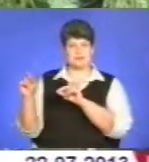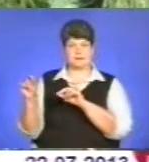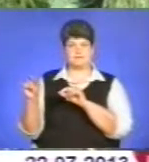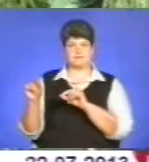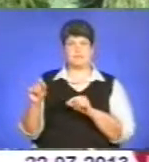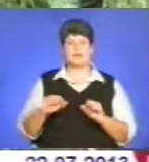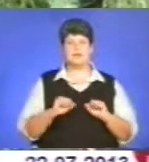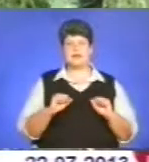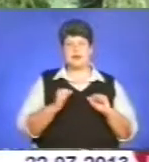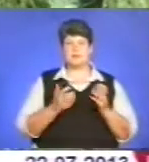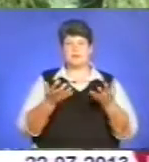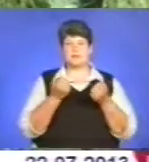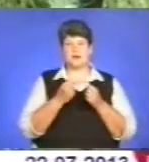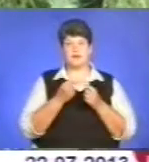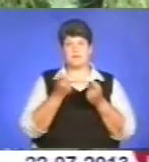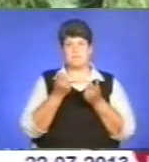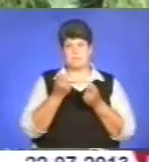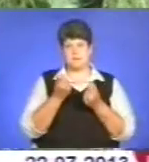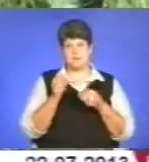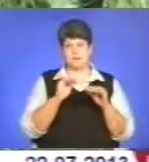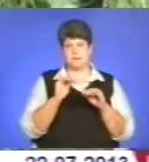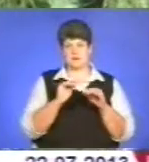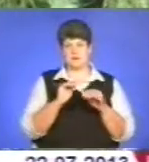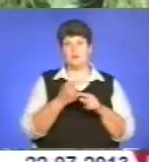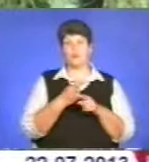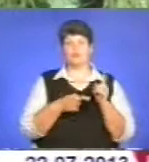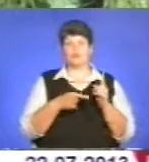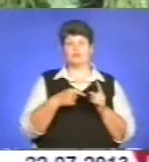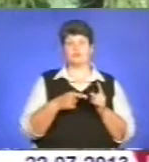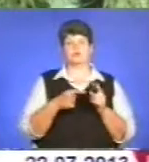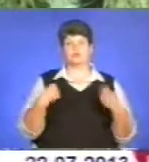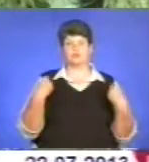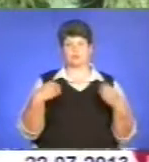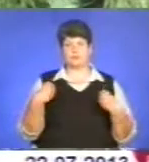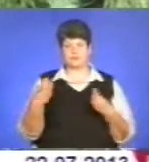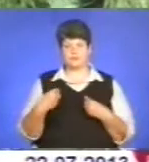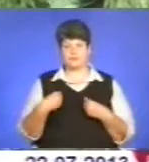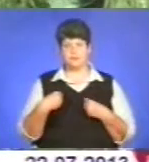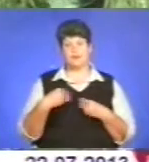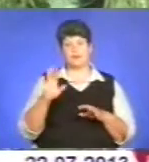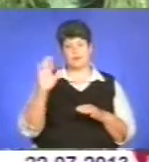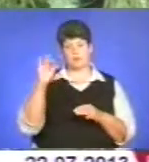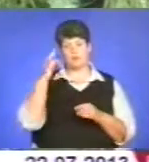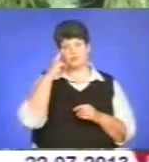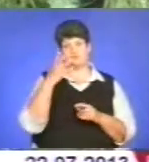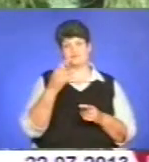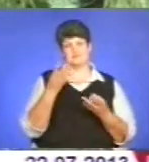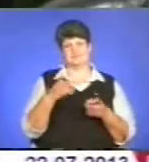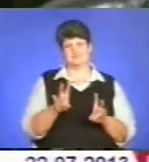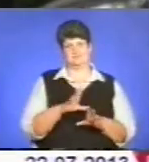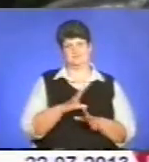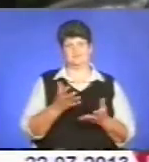старався брати не дуже багато зайвих речей, все одно половини речей, як я переконався потім, можна було не брати.